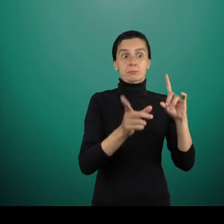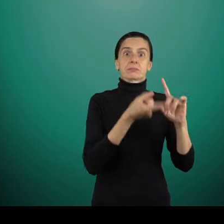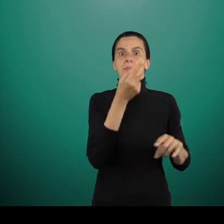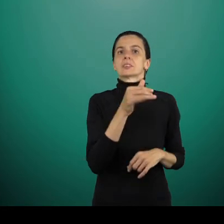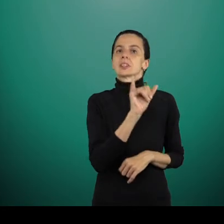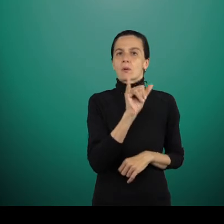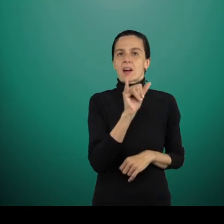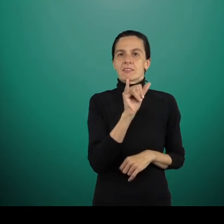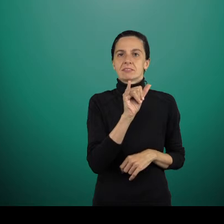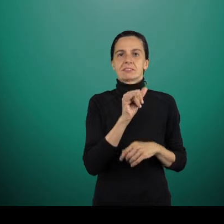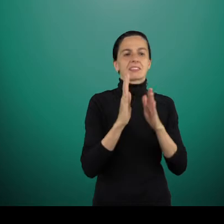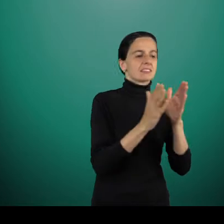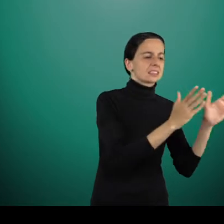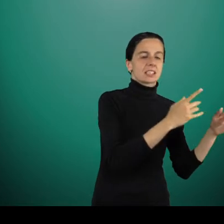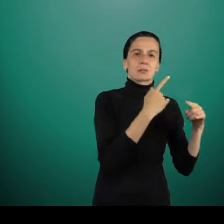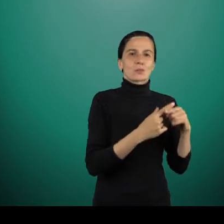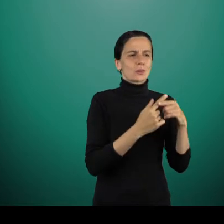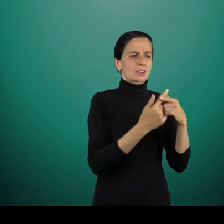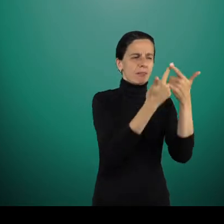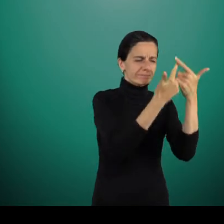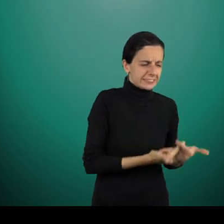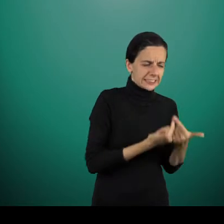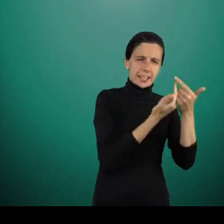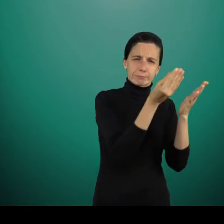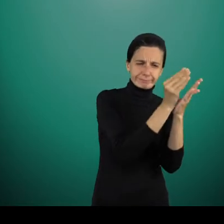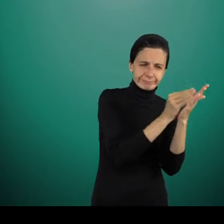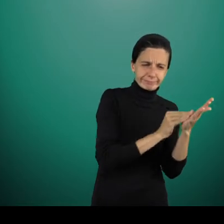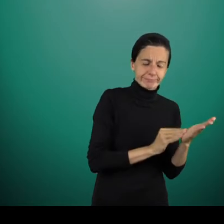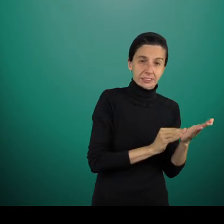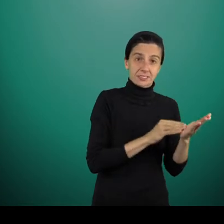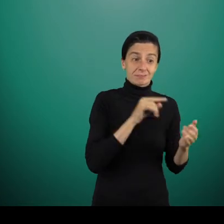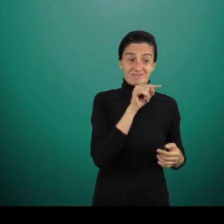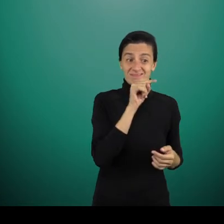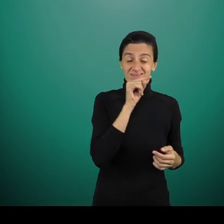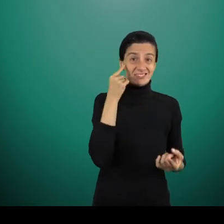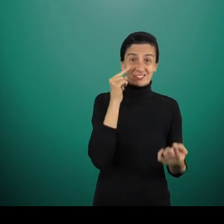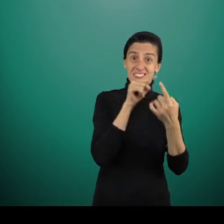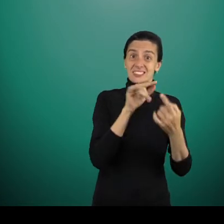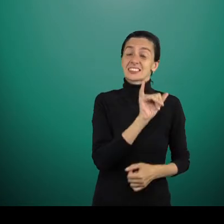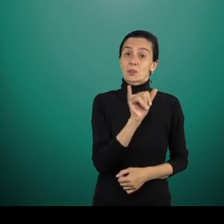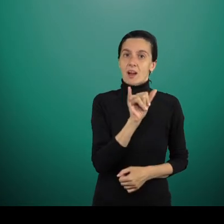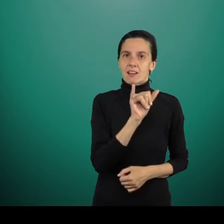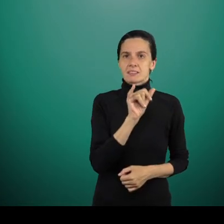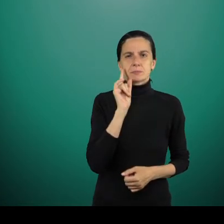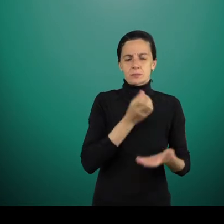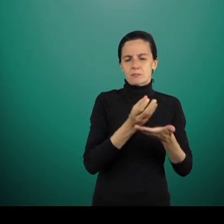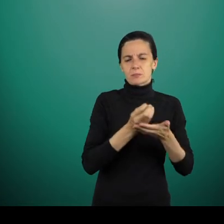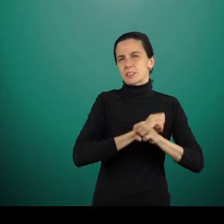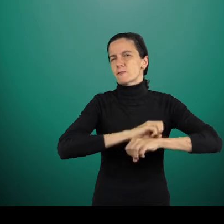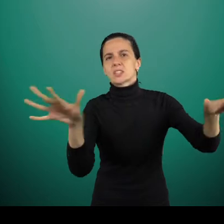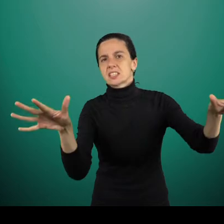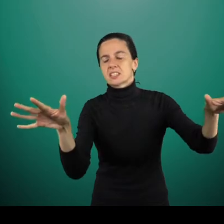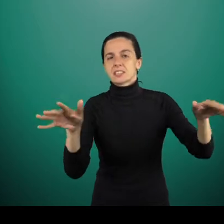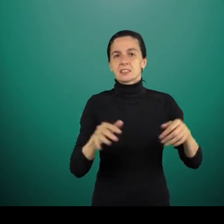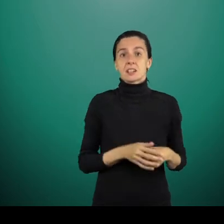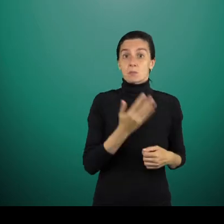principalement en classement et en inventaire, mais ce travail c'est surtout pour pouvoir diffuser les